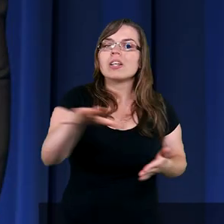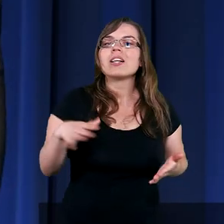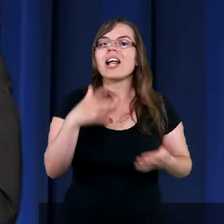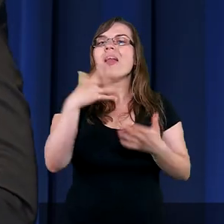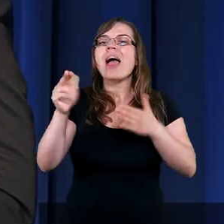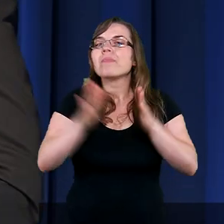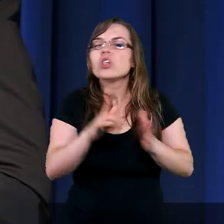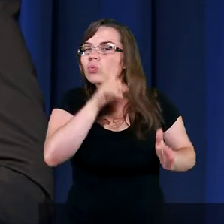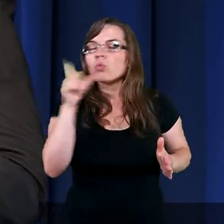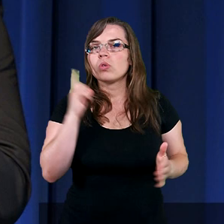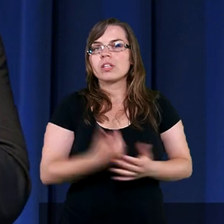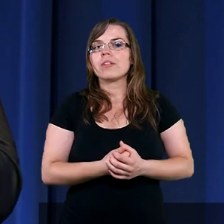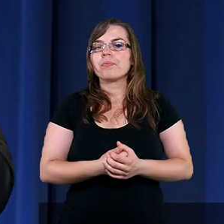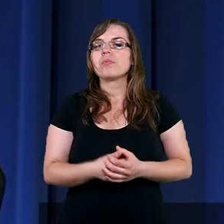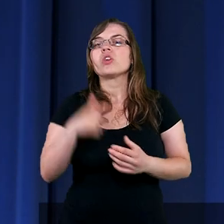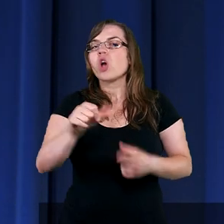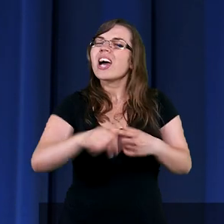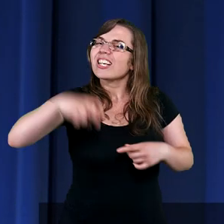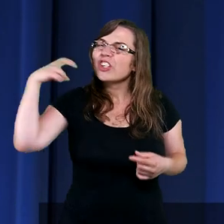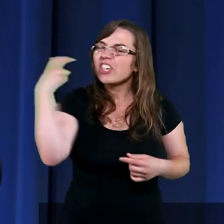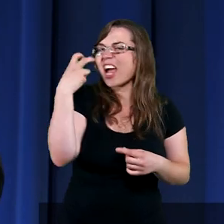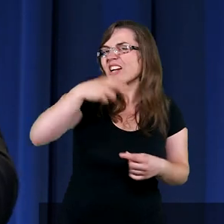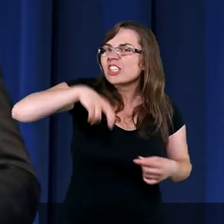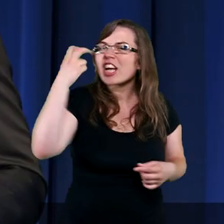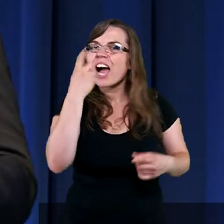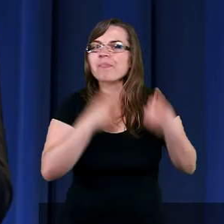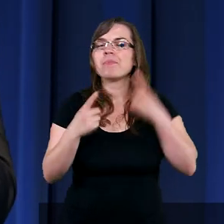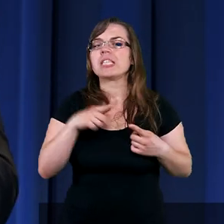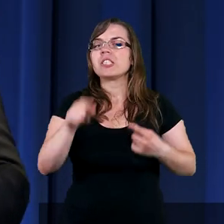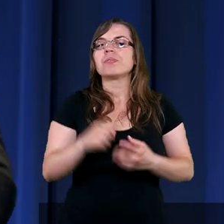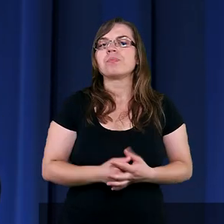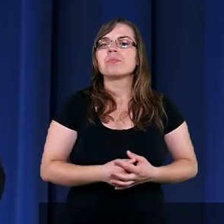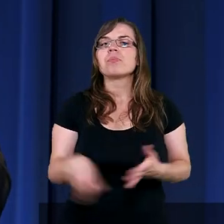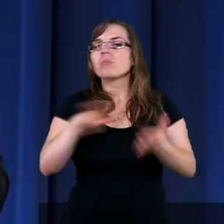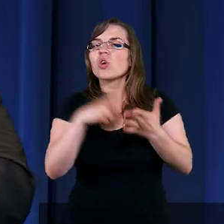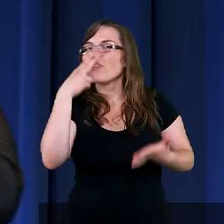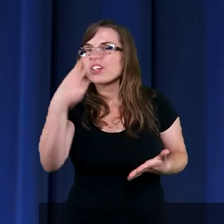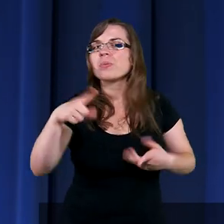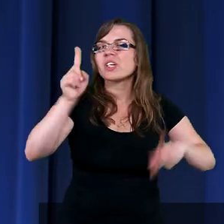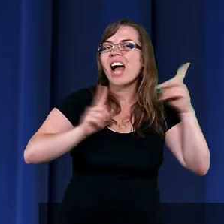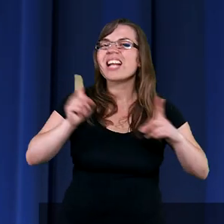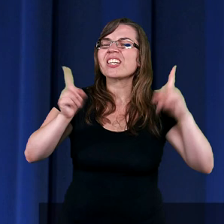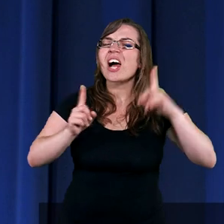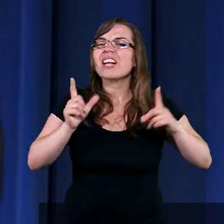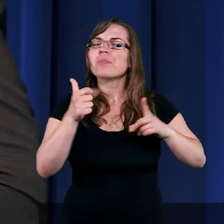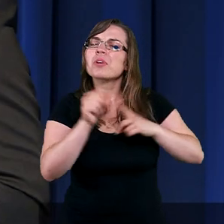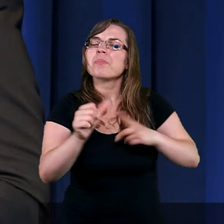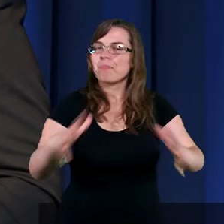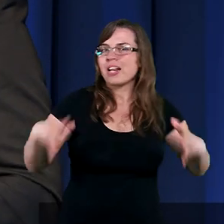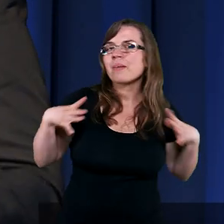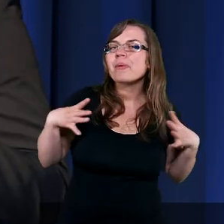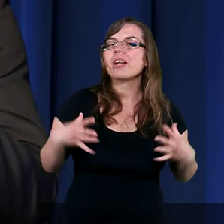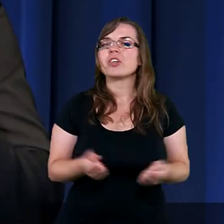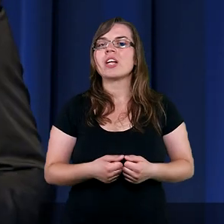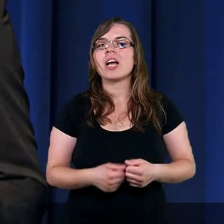niż wśród ludzi. Wiecie, to jest ciekawa, to jest ciekawy motyw, który, który widzimy, że czasem, czasem bezpiecznie jest